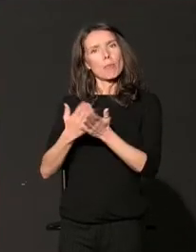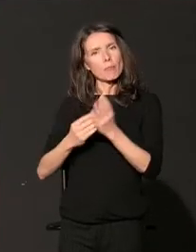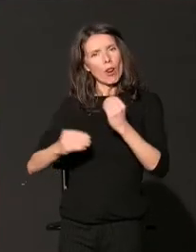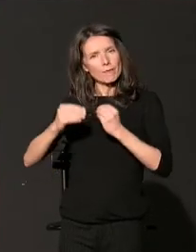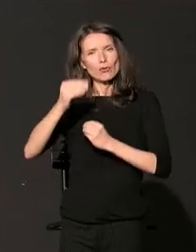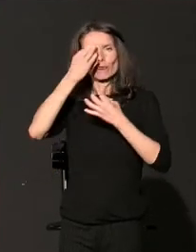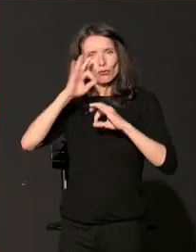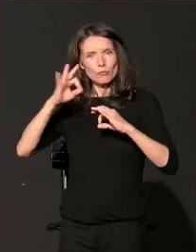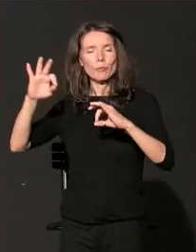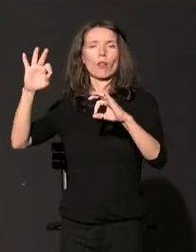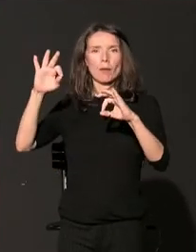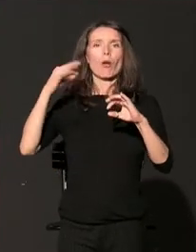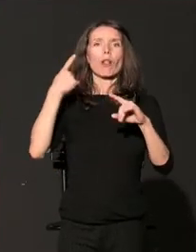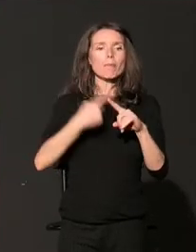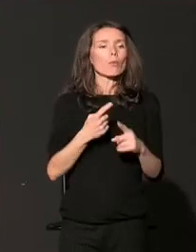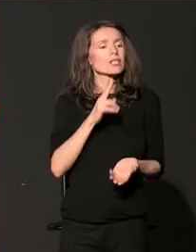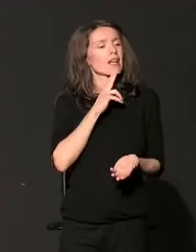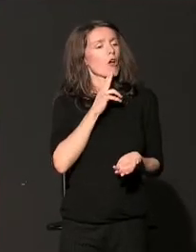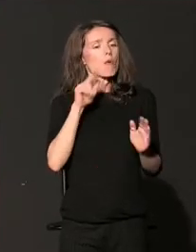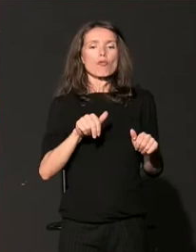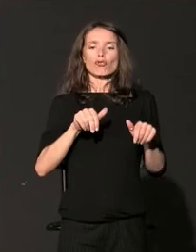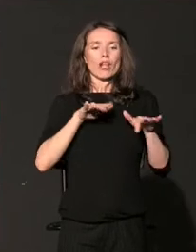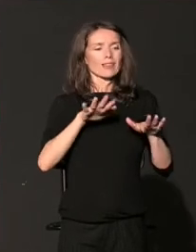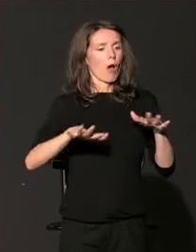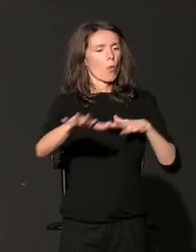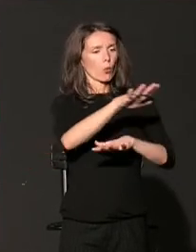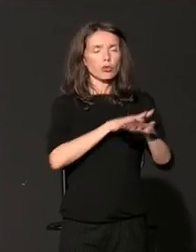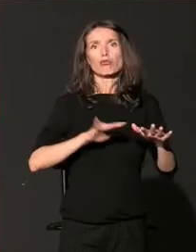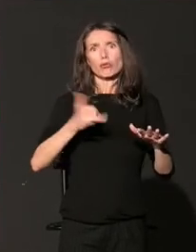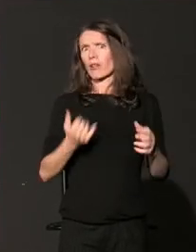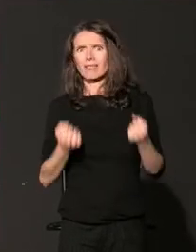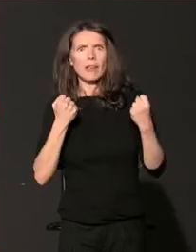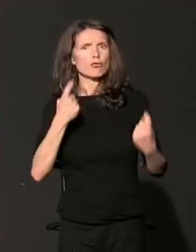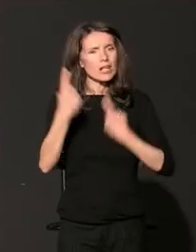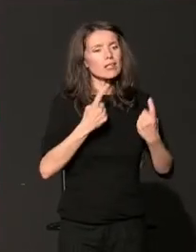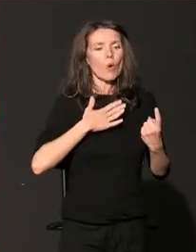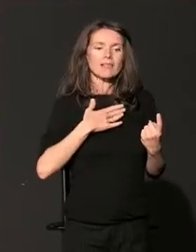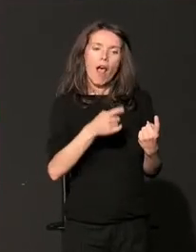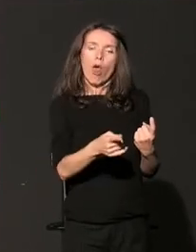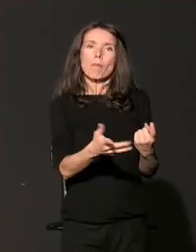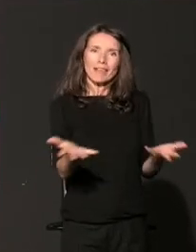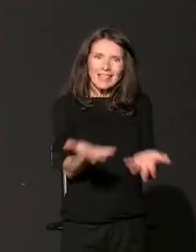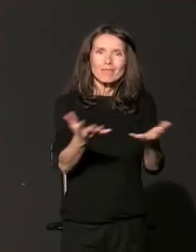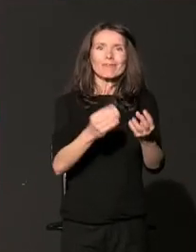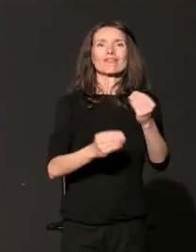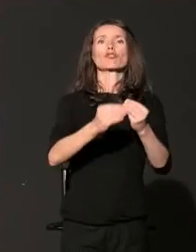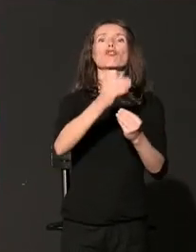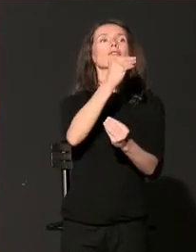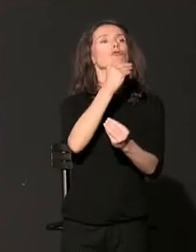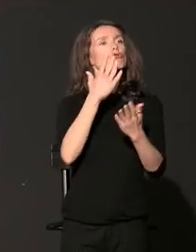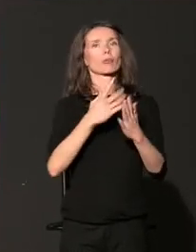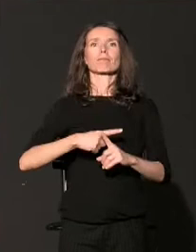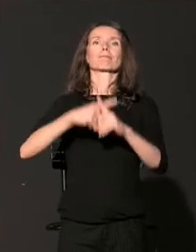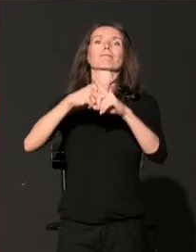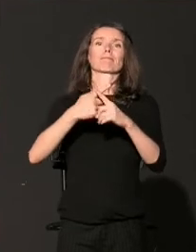zajednice da uprako svim izazovima nastave da rade i da pokreće inicijative za opšte dobro. Pre nego što se otisnemo